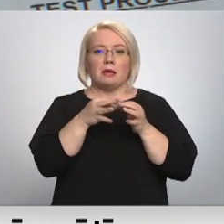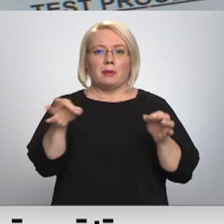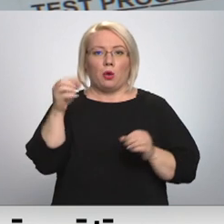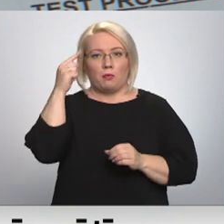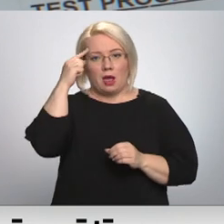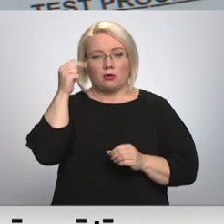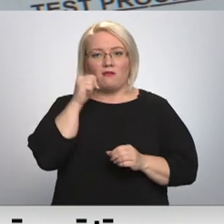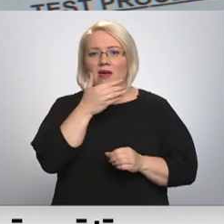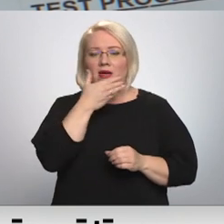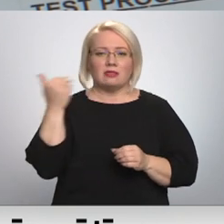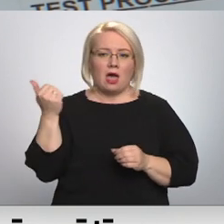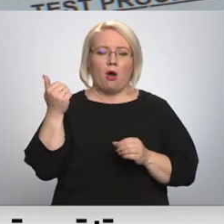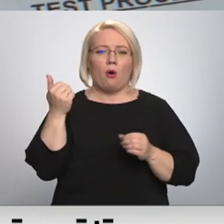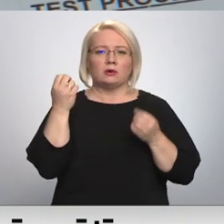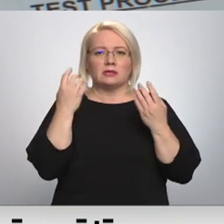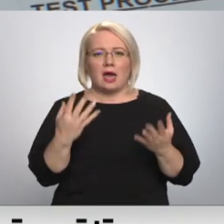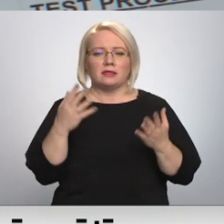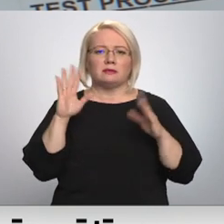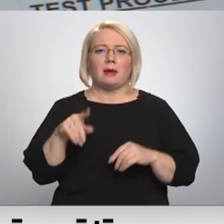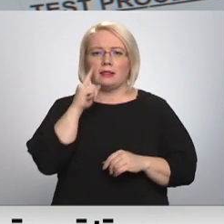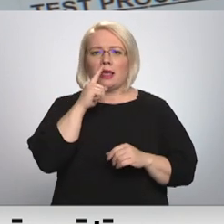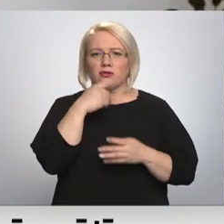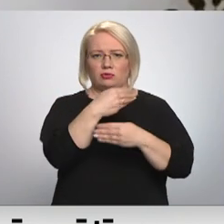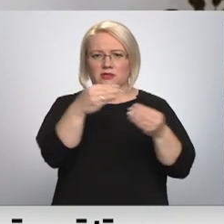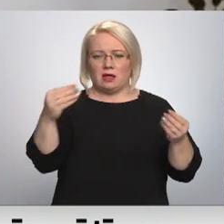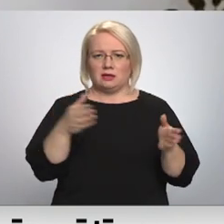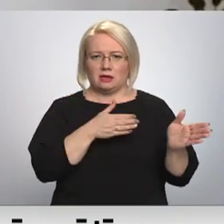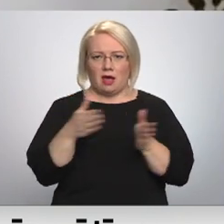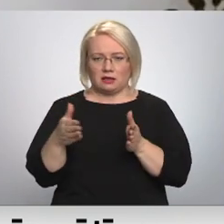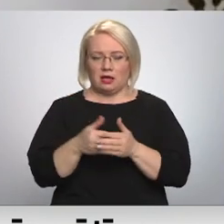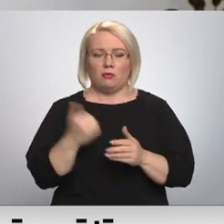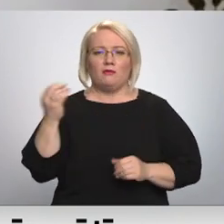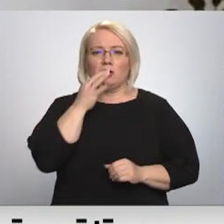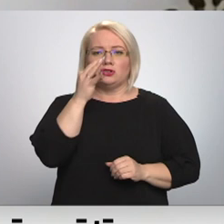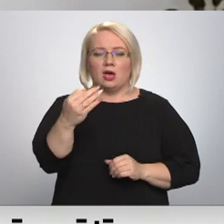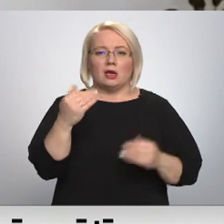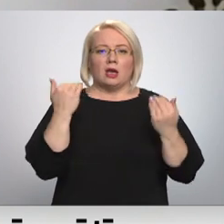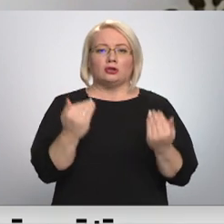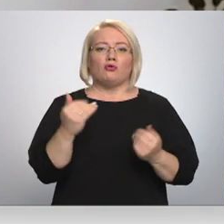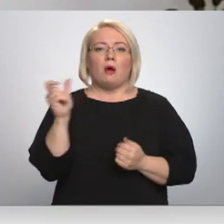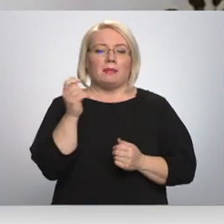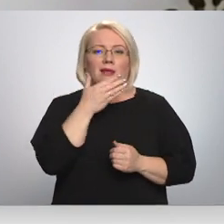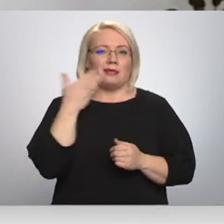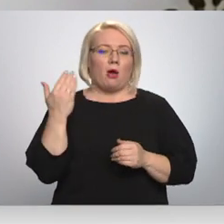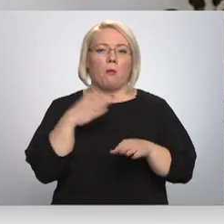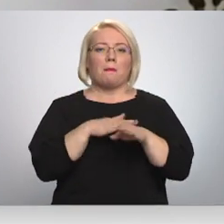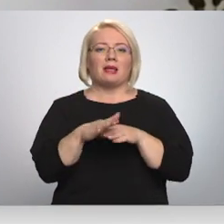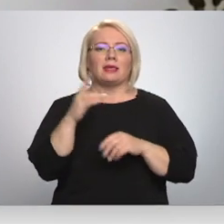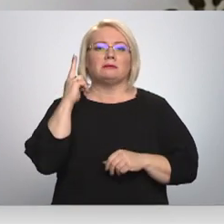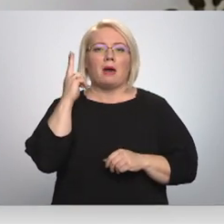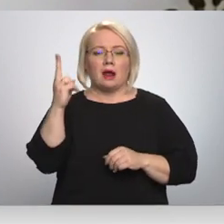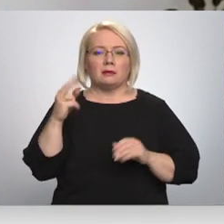skaidrības par testu izdeles kārtību un pieejamību iecīvotājiem. Šobrīd vēl nav pilnas pārliecības, ka no 6. decembra būtu